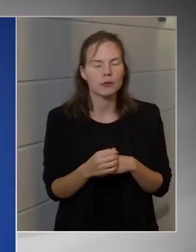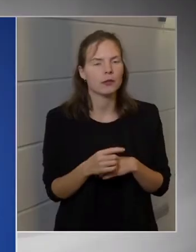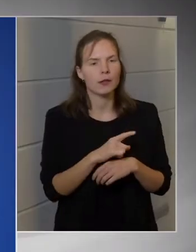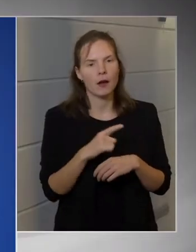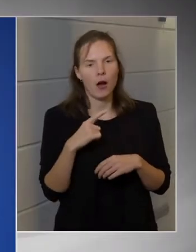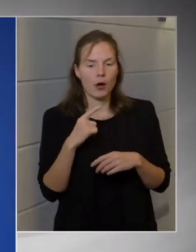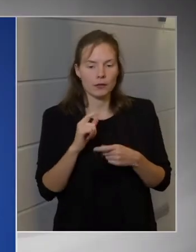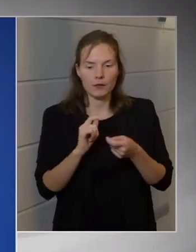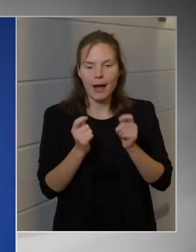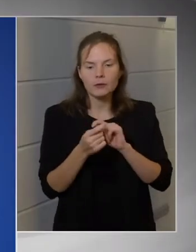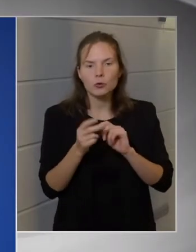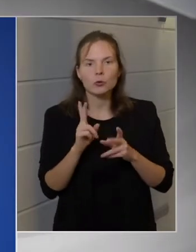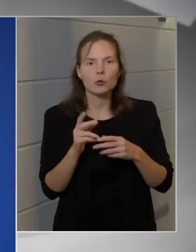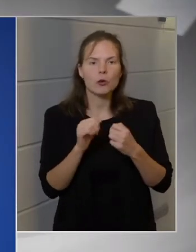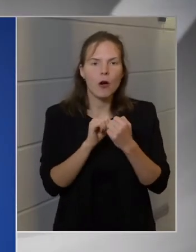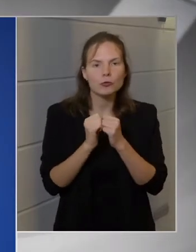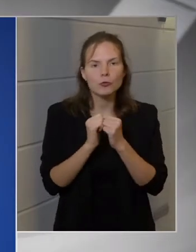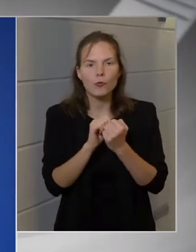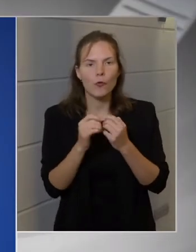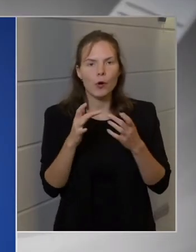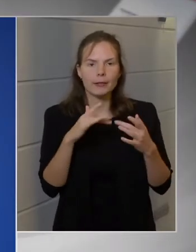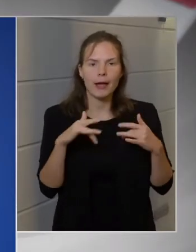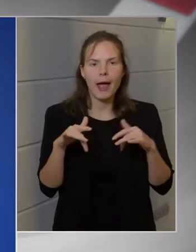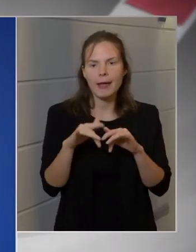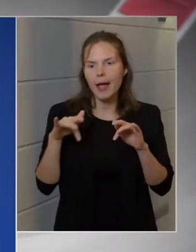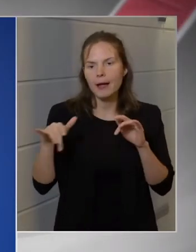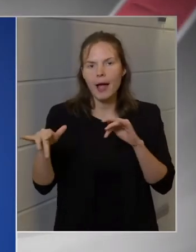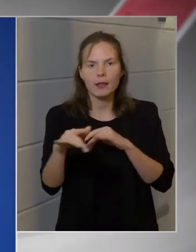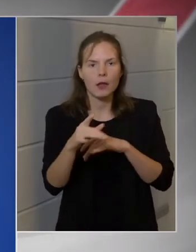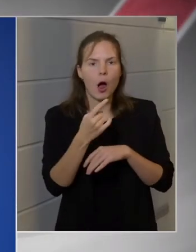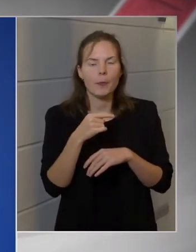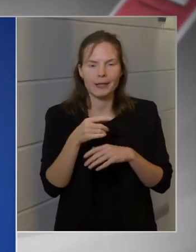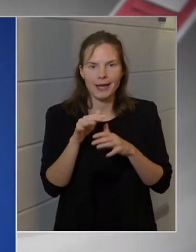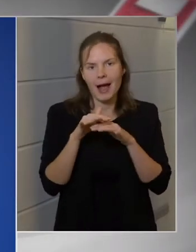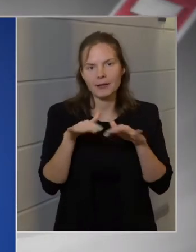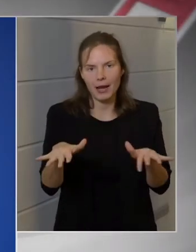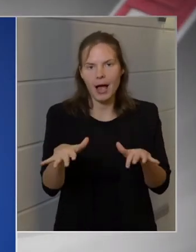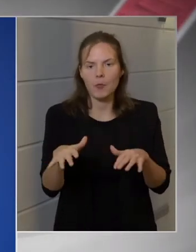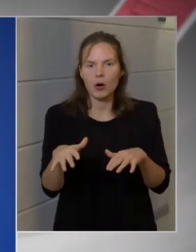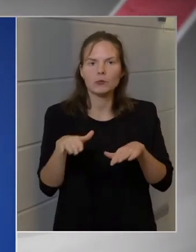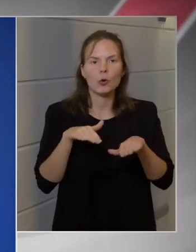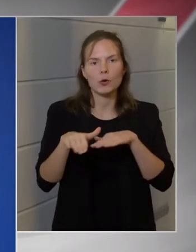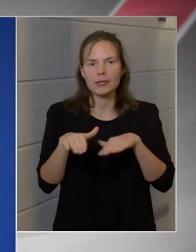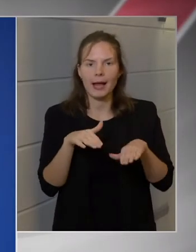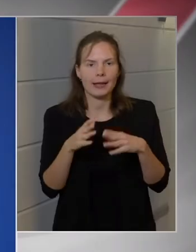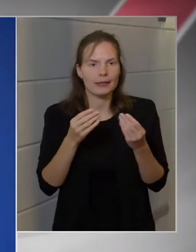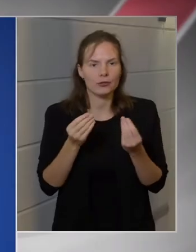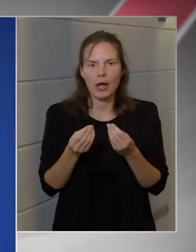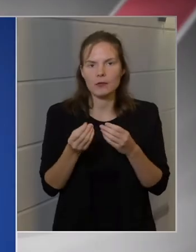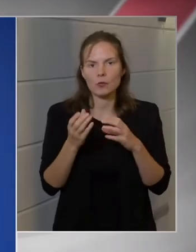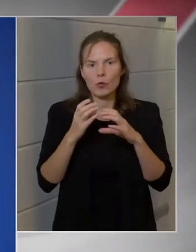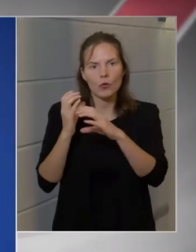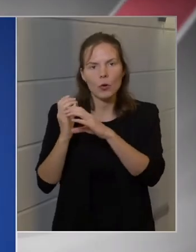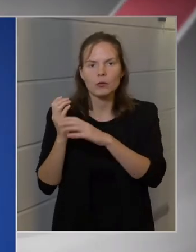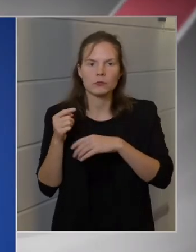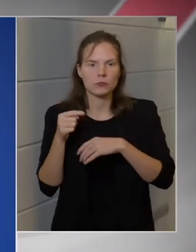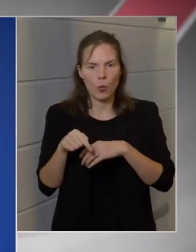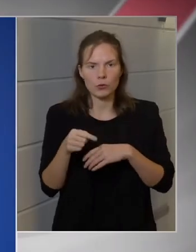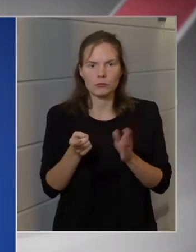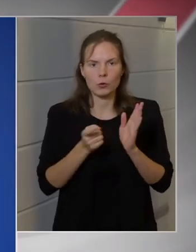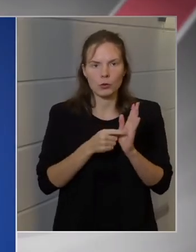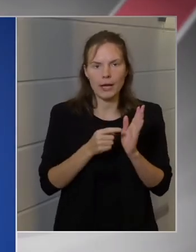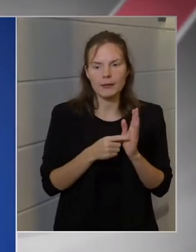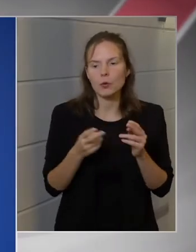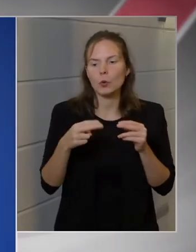Annyi változott, hogy a legzsúfoltabb helyeken, ami leginkább azért a tömegközlekedési eszközöt jelenti, ezt előírtuk, a többinél pedig